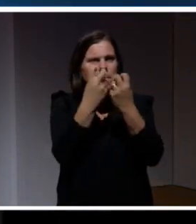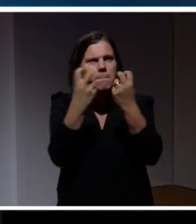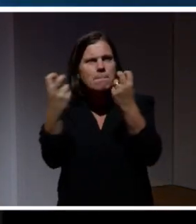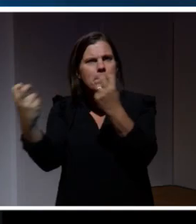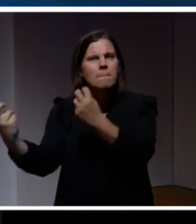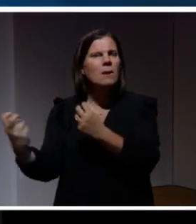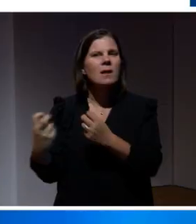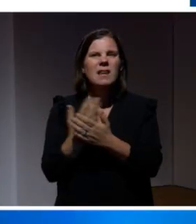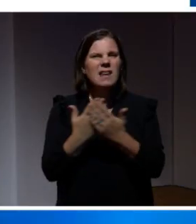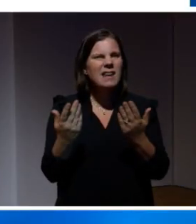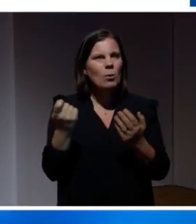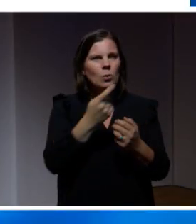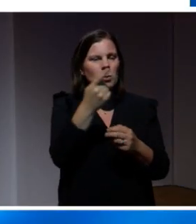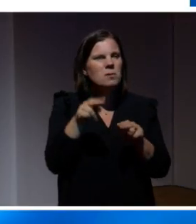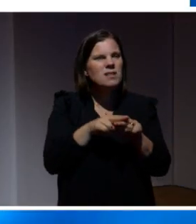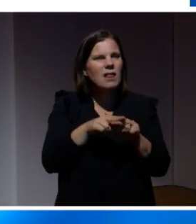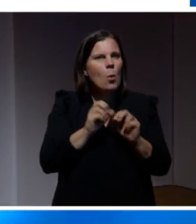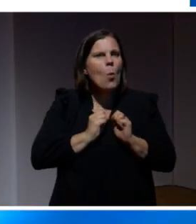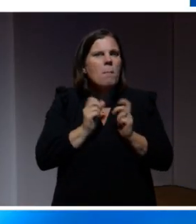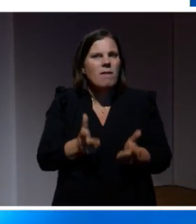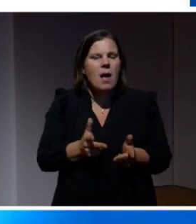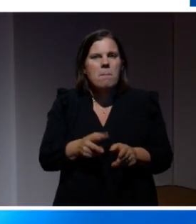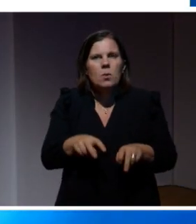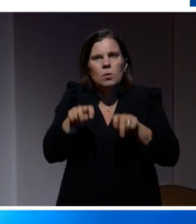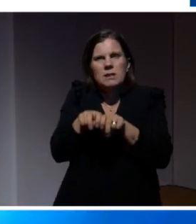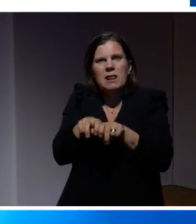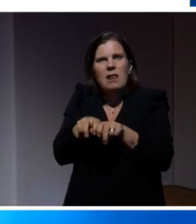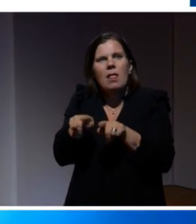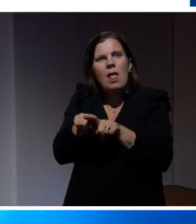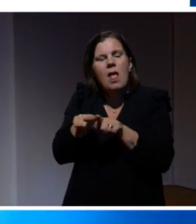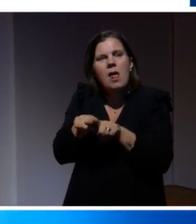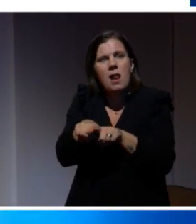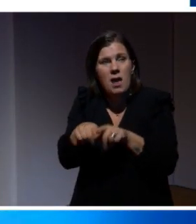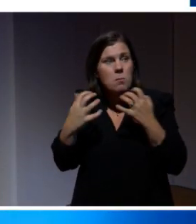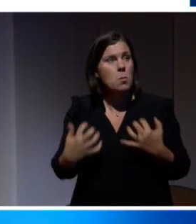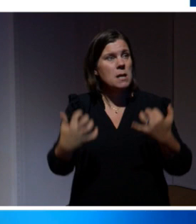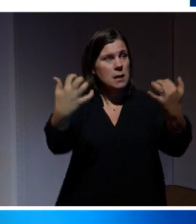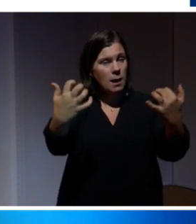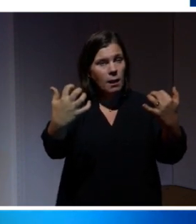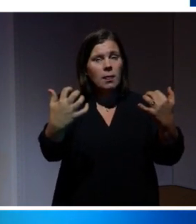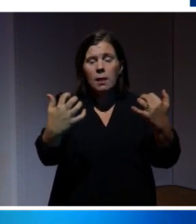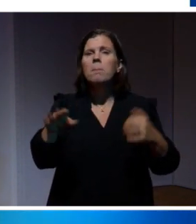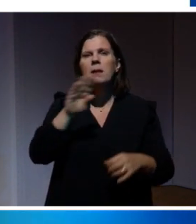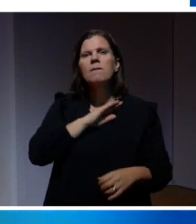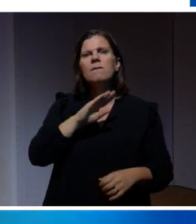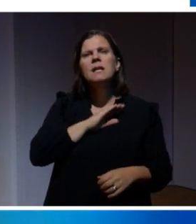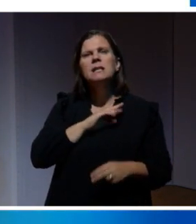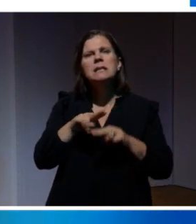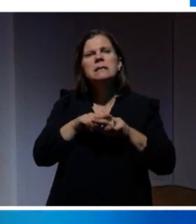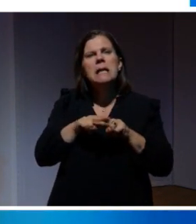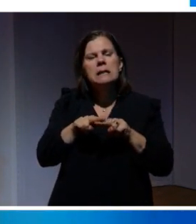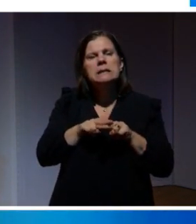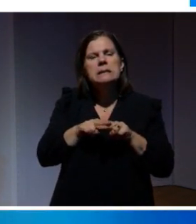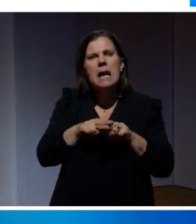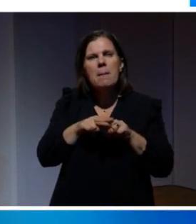att det är någon här inne som känner sig obekväm inför tanken att sitta i den här publiken. Det vill säga att det finns en känsla för att den